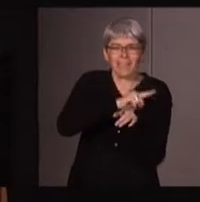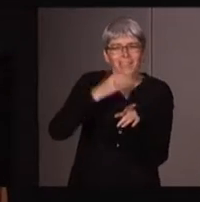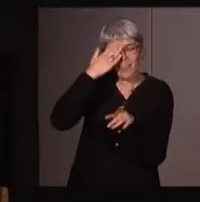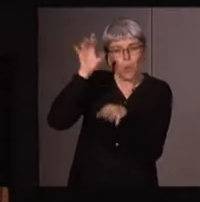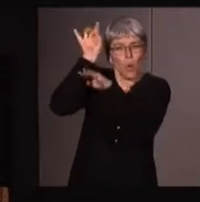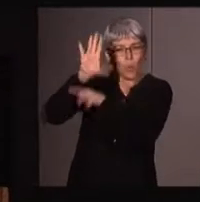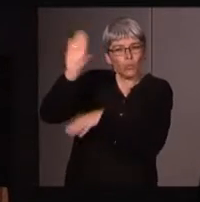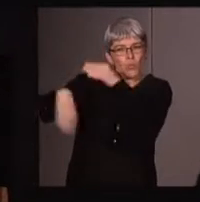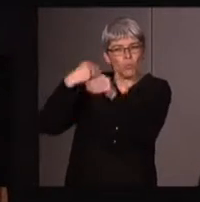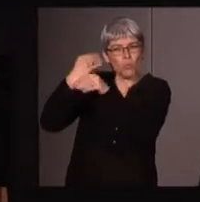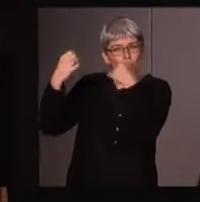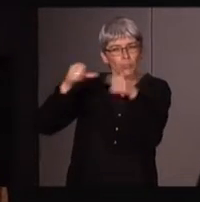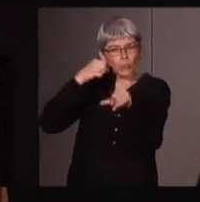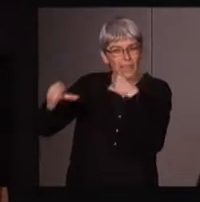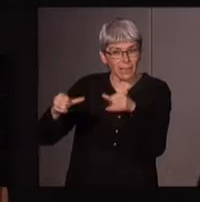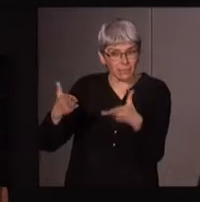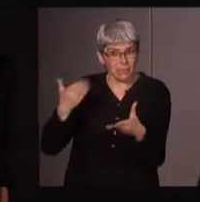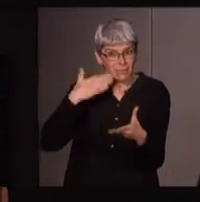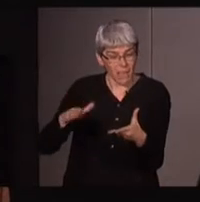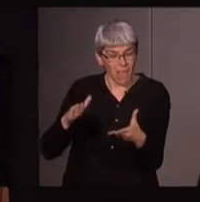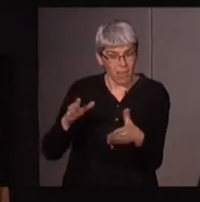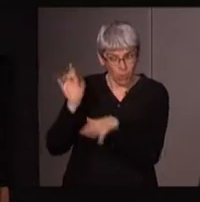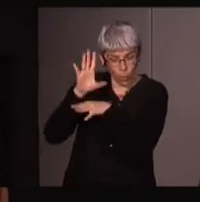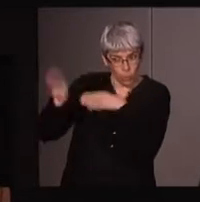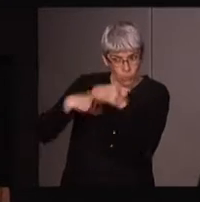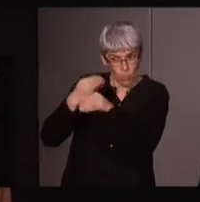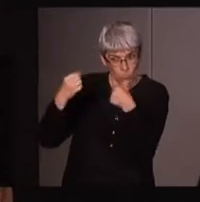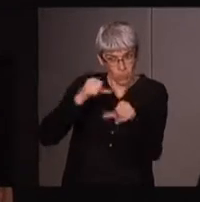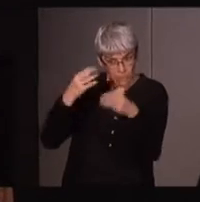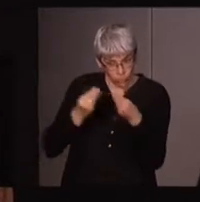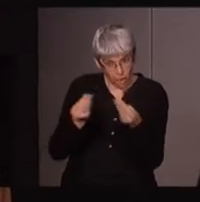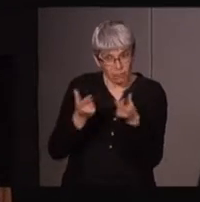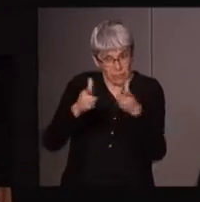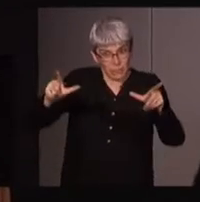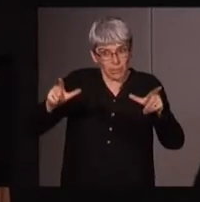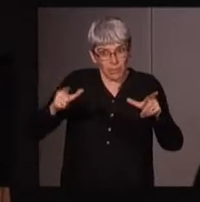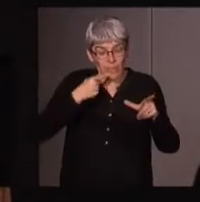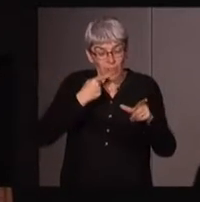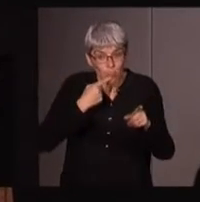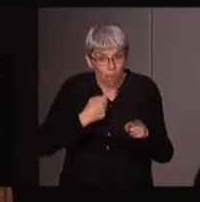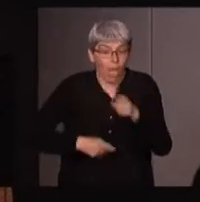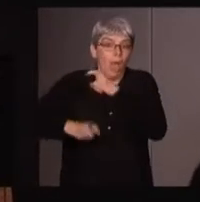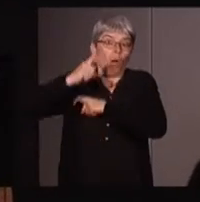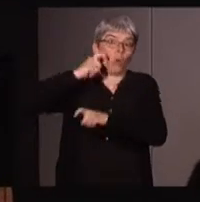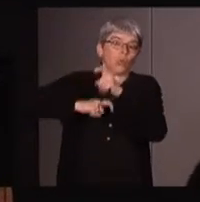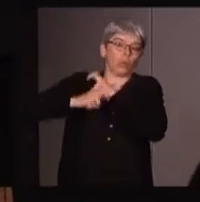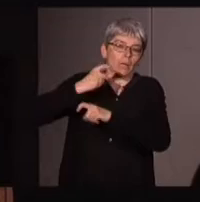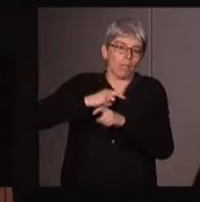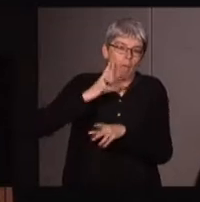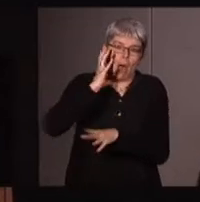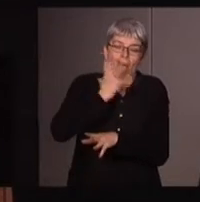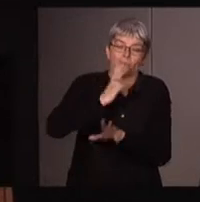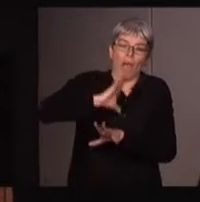bien que les lumières sont un vecteur d'émancipation universelle et donc, par définition, c'était une façon d'un retour à l'obscurantisme et puis,